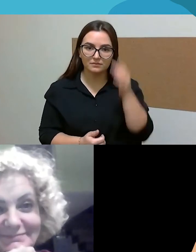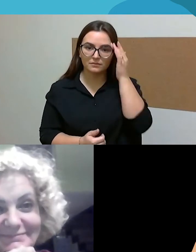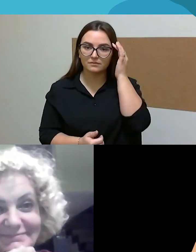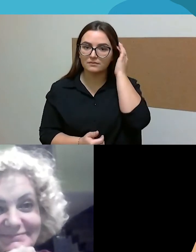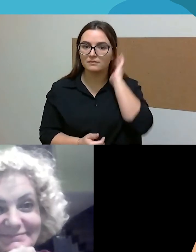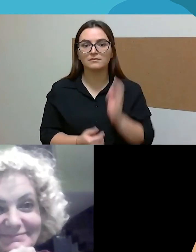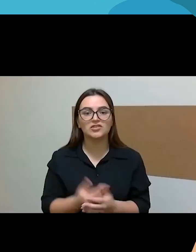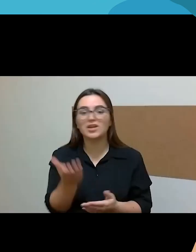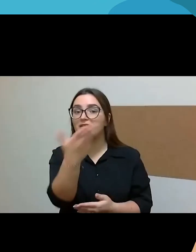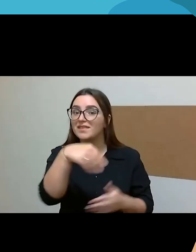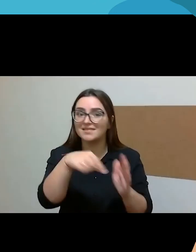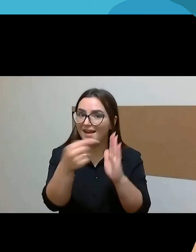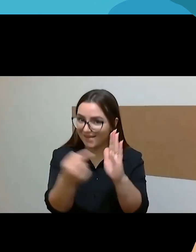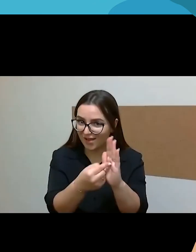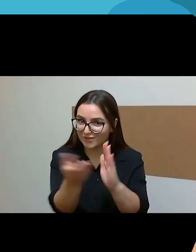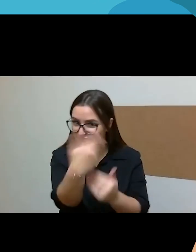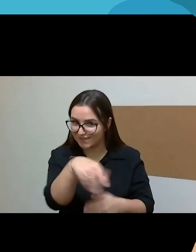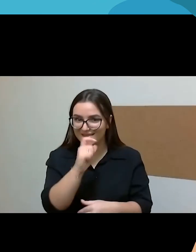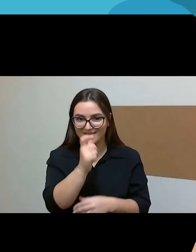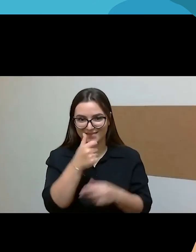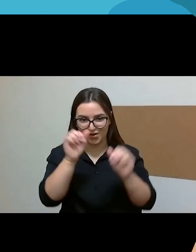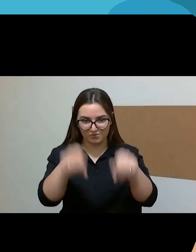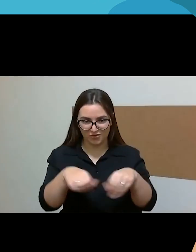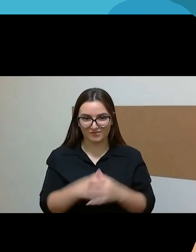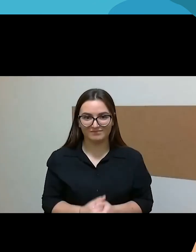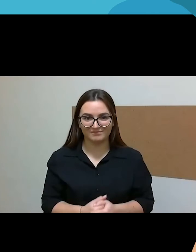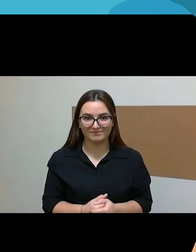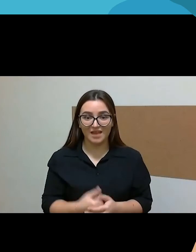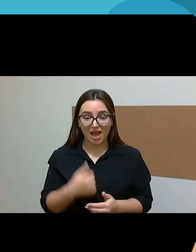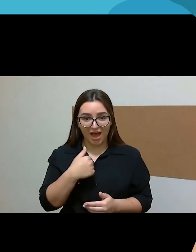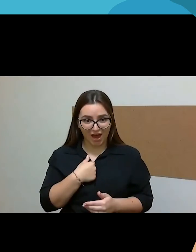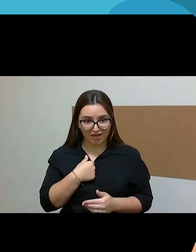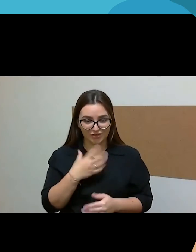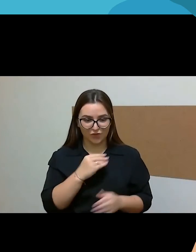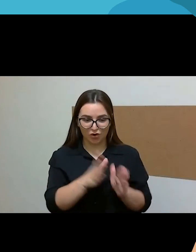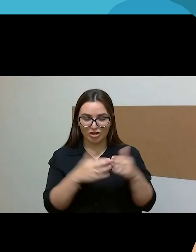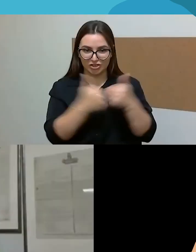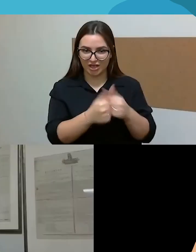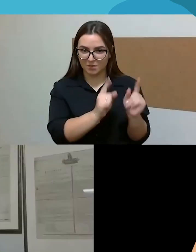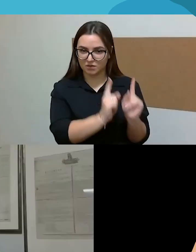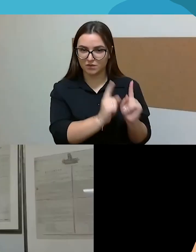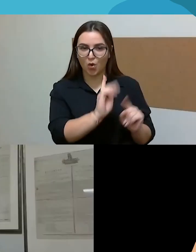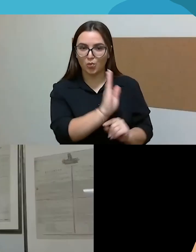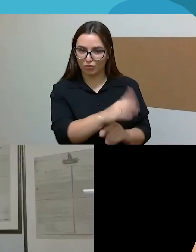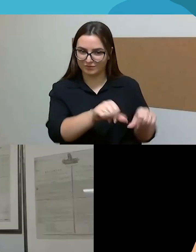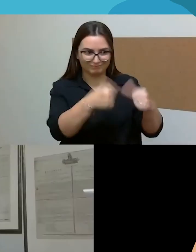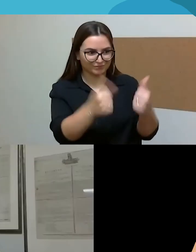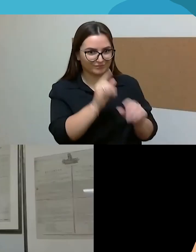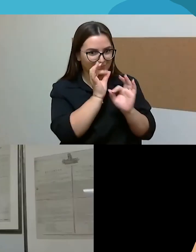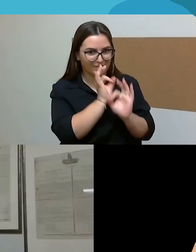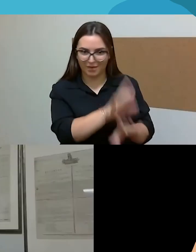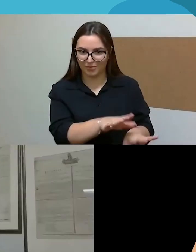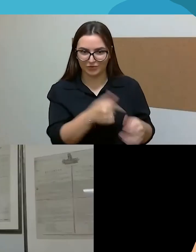Visiems klausimas. Nu, aš kadangi ketinu išsaugoti šeimą ir nesiskirti, tai negazdina.